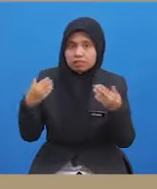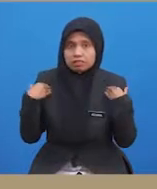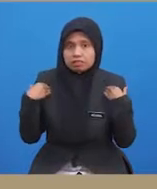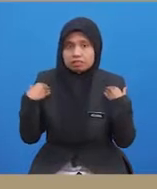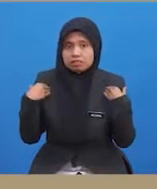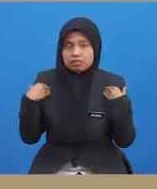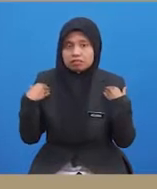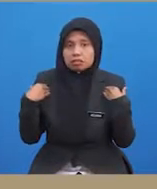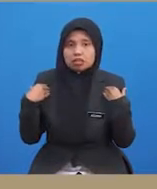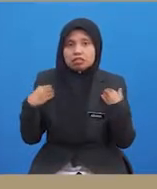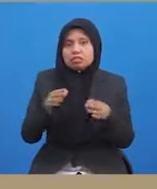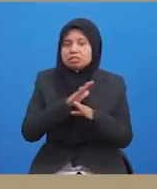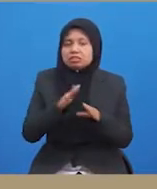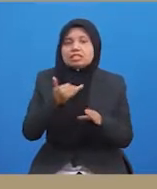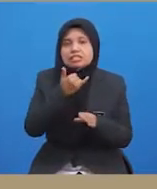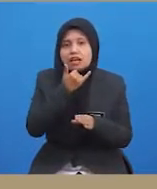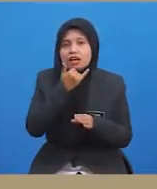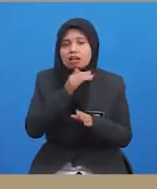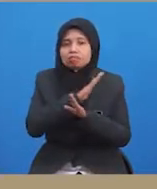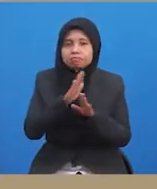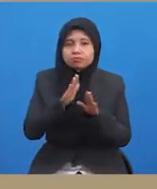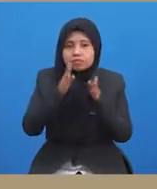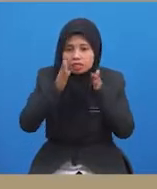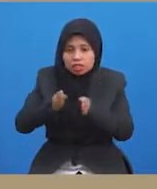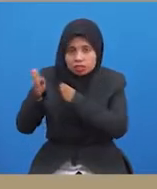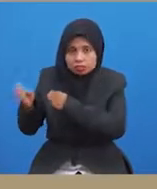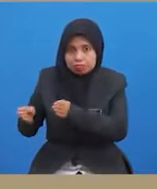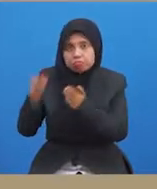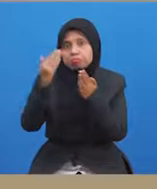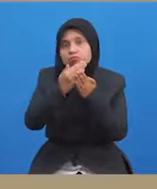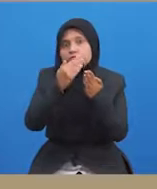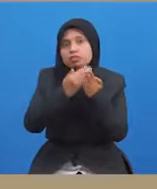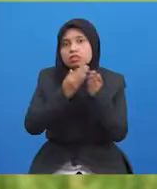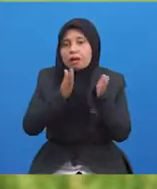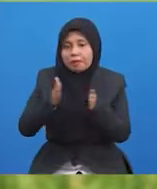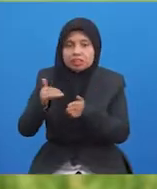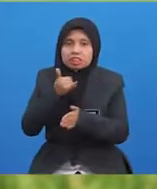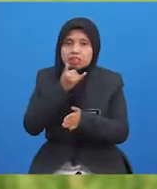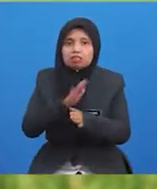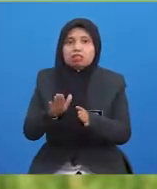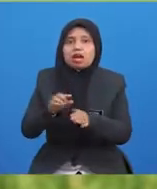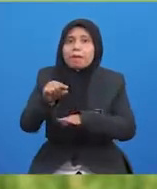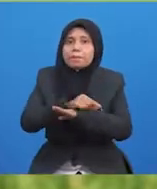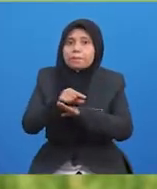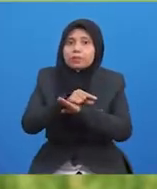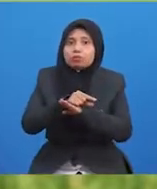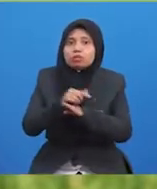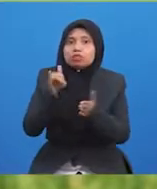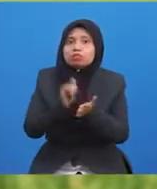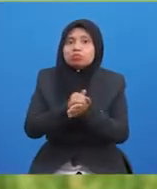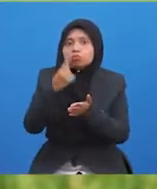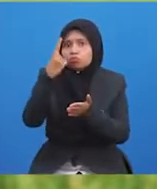tindakan itu bersalahan dengan peraturan mana-mana jenis sukan. Penggunaan strategi ini